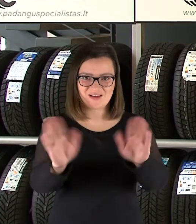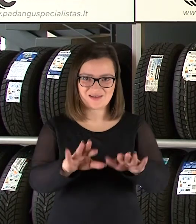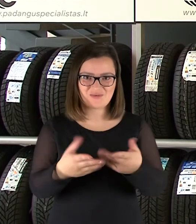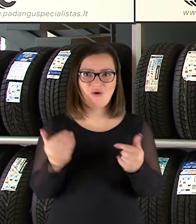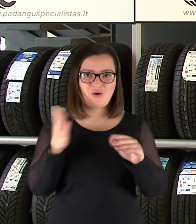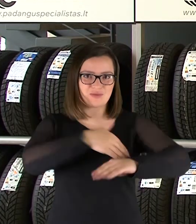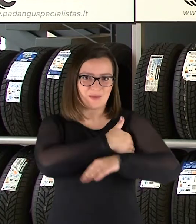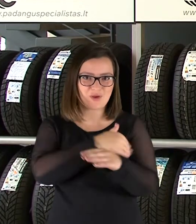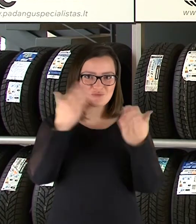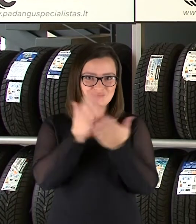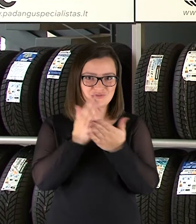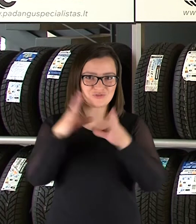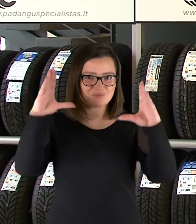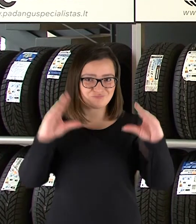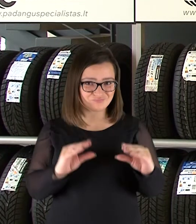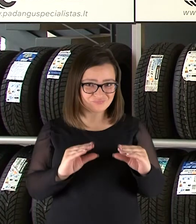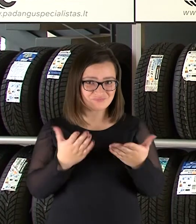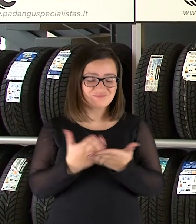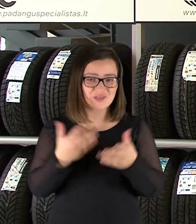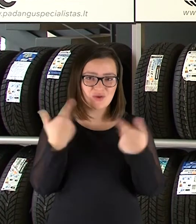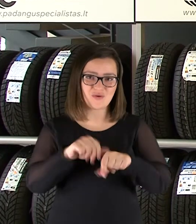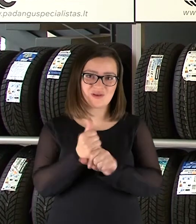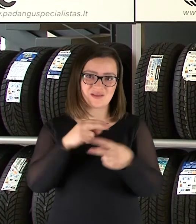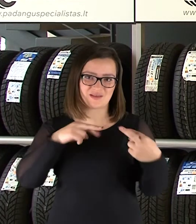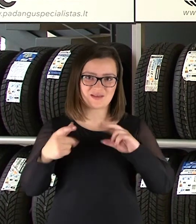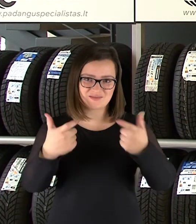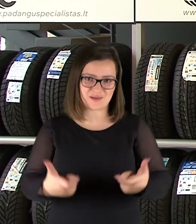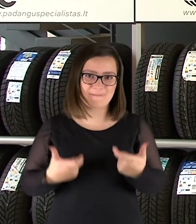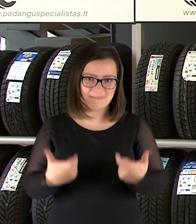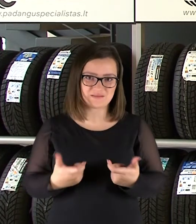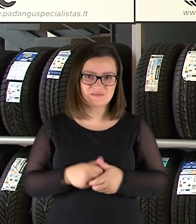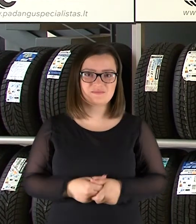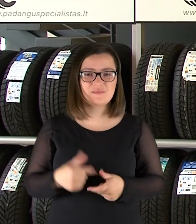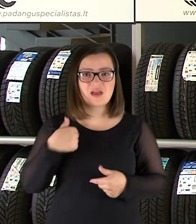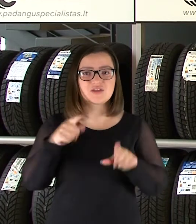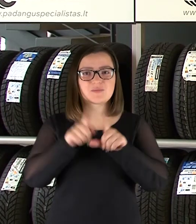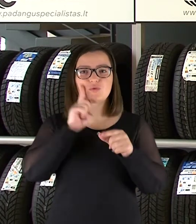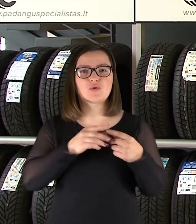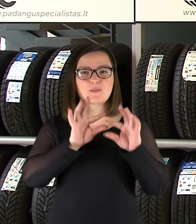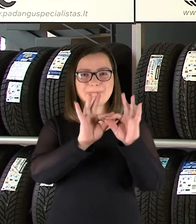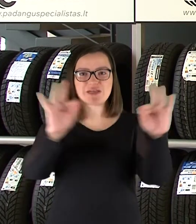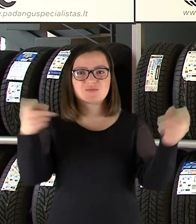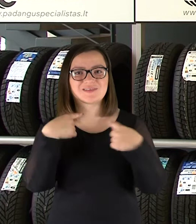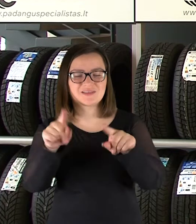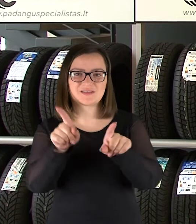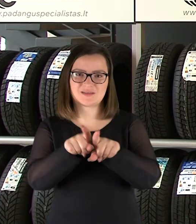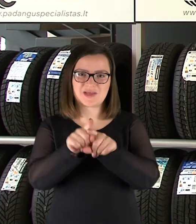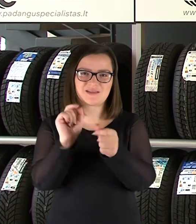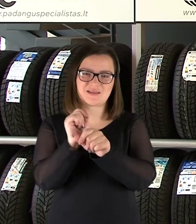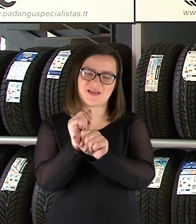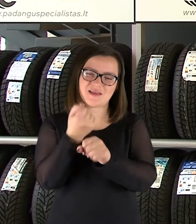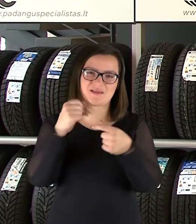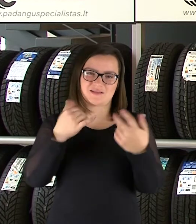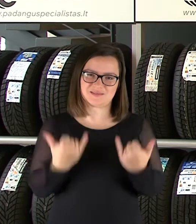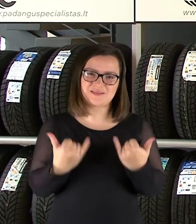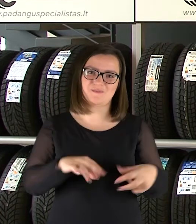savaičių, oro temperatūra yra pakankamai žiema, tinkama ir žieminiam padangom. Ir aš pasiūlyčiau visiems vairuotojams nelaukti